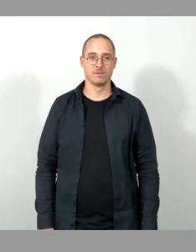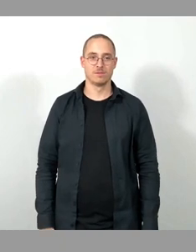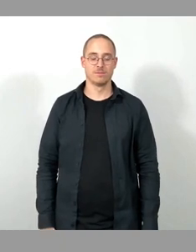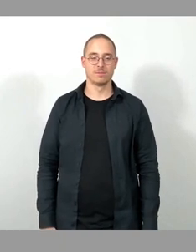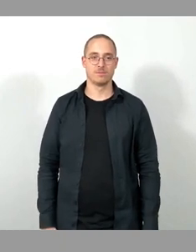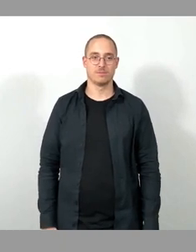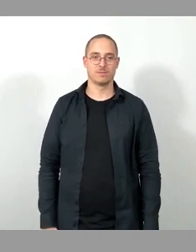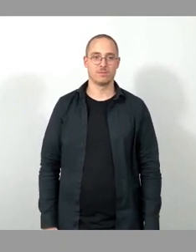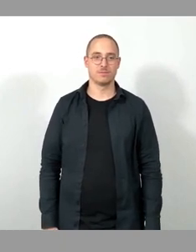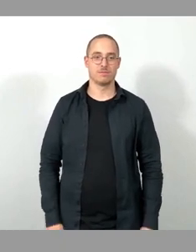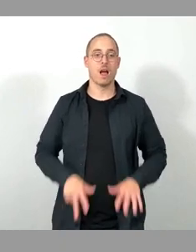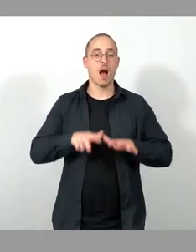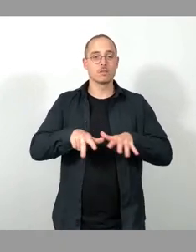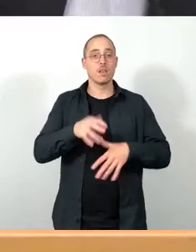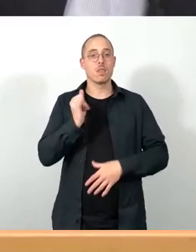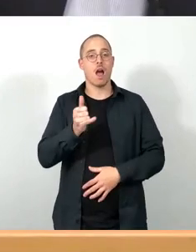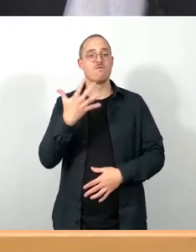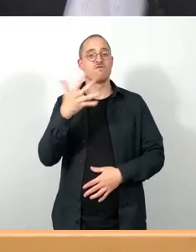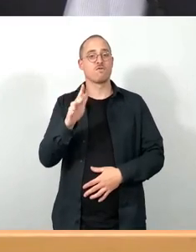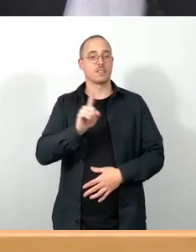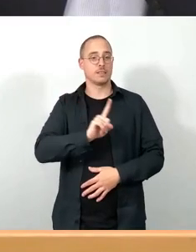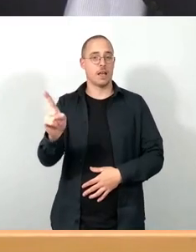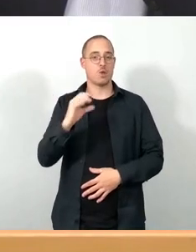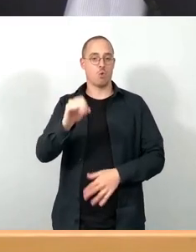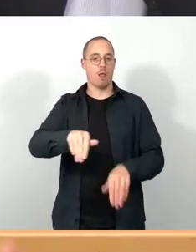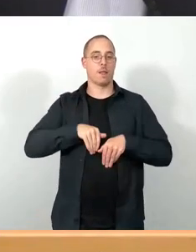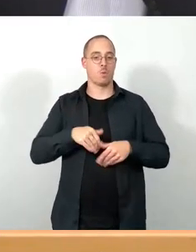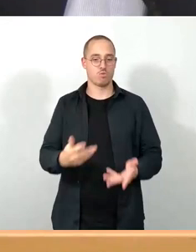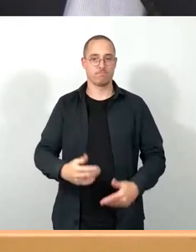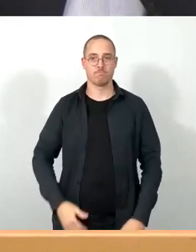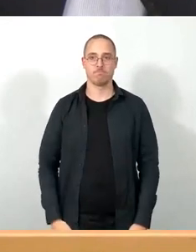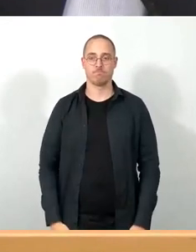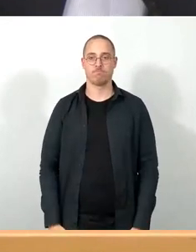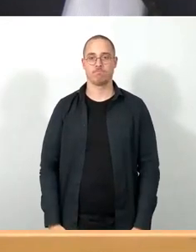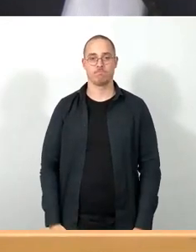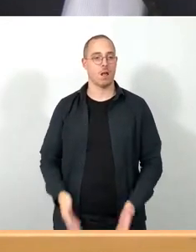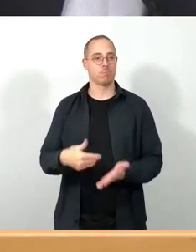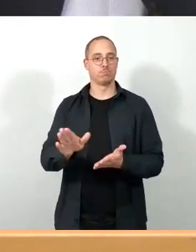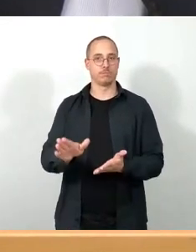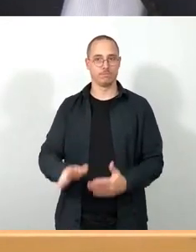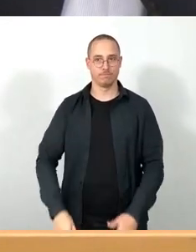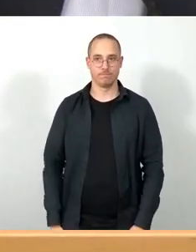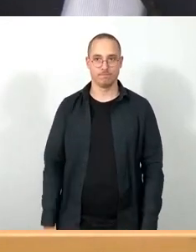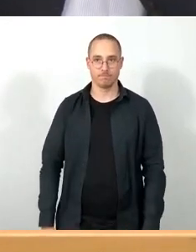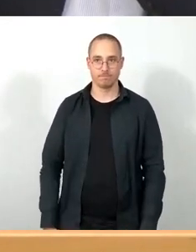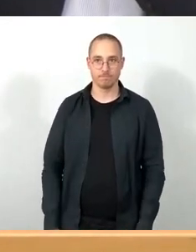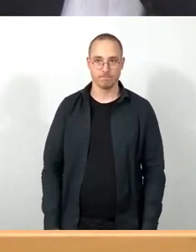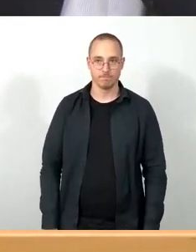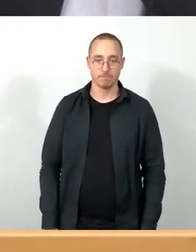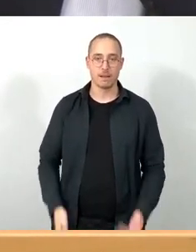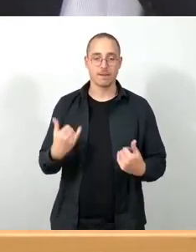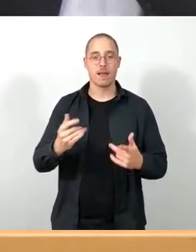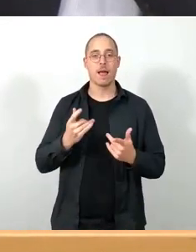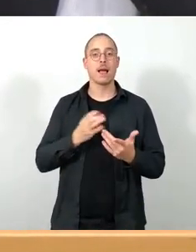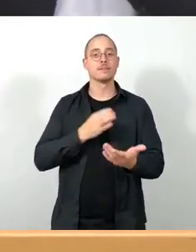Das sind 18 Ja-Stimmen, 50 Nein-Stimmen, 0 Enthaltungen, hat damit keine Mehrheit gefunden. So, jetzt kommen wir zu dem Ersetzungsantrag der